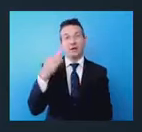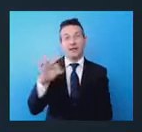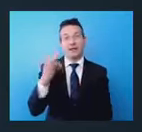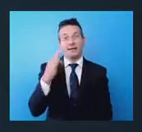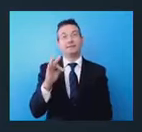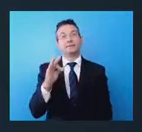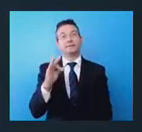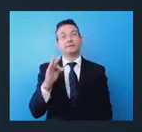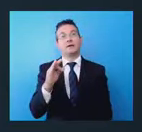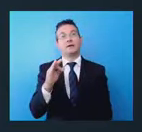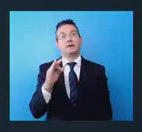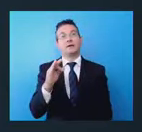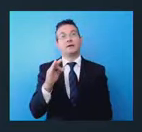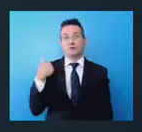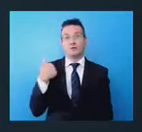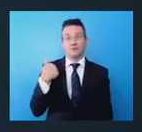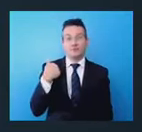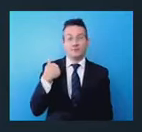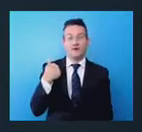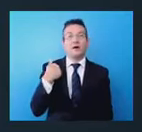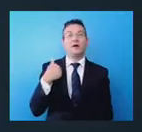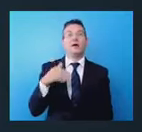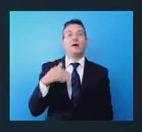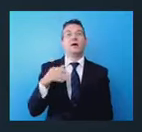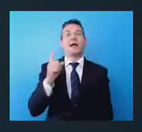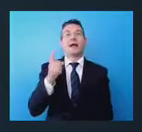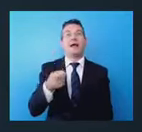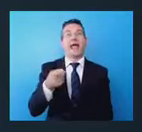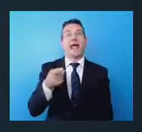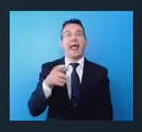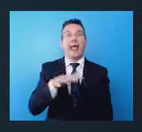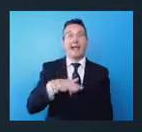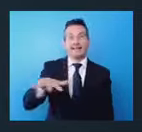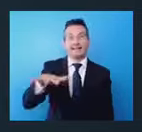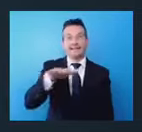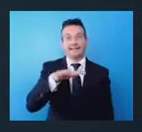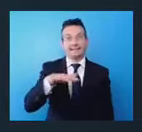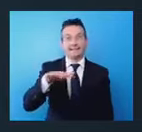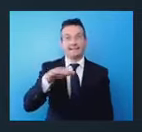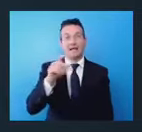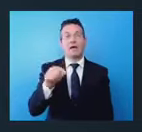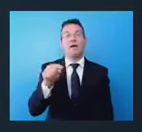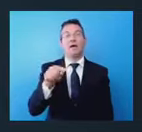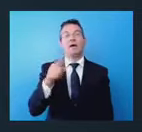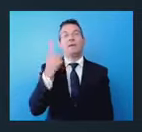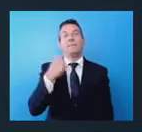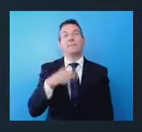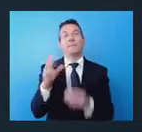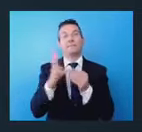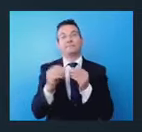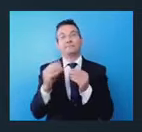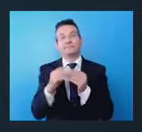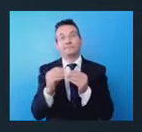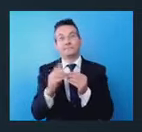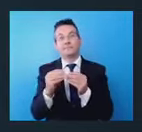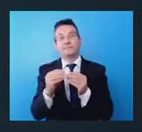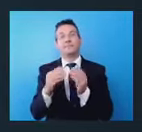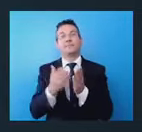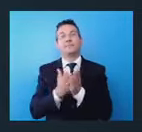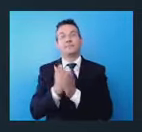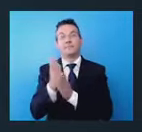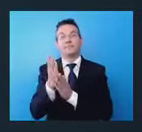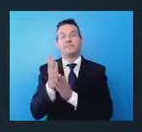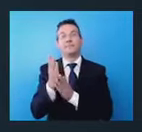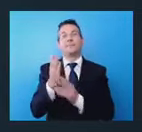recentemente nel Golfo di Gaeta nel settore dell'ammatenimento, della riparazione e del refit di